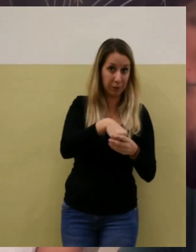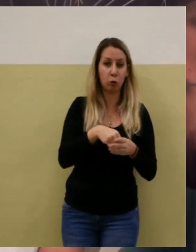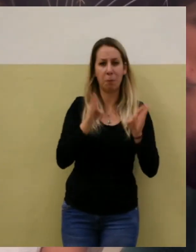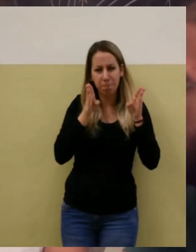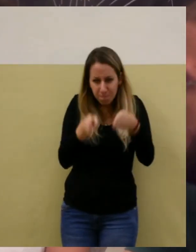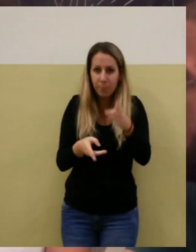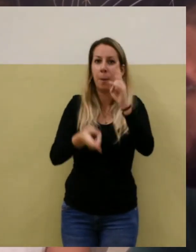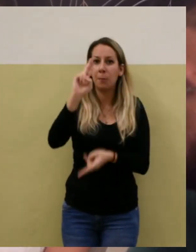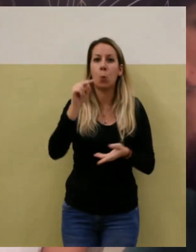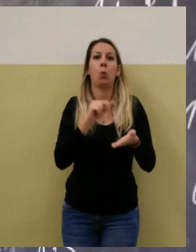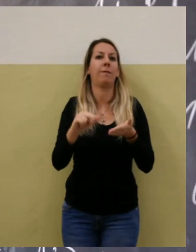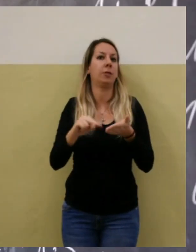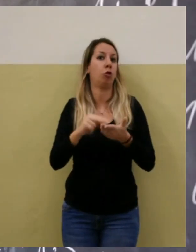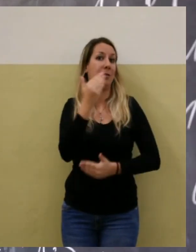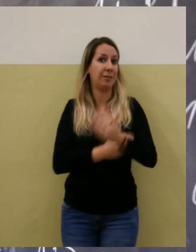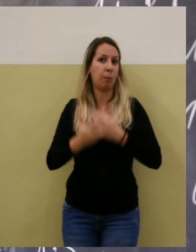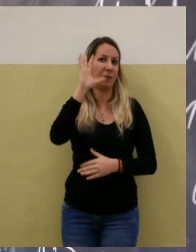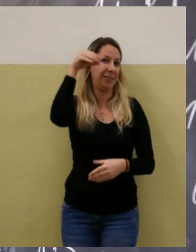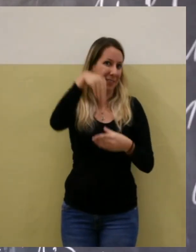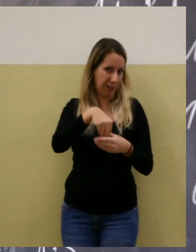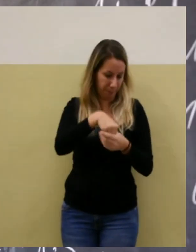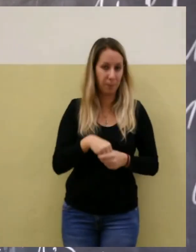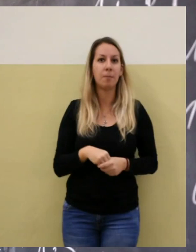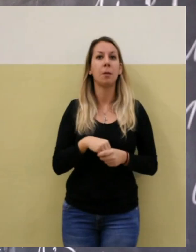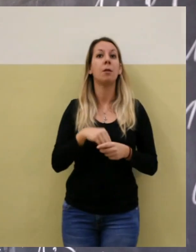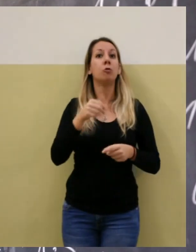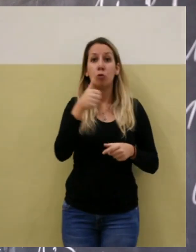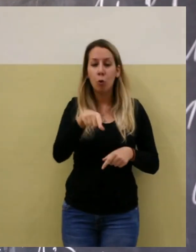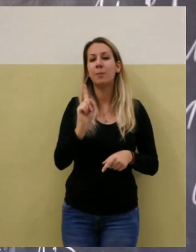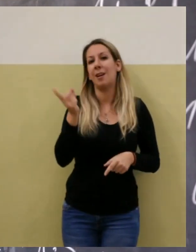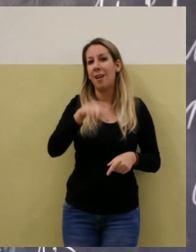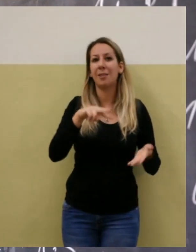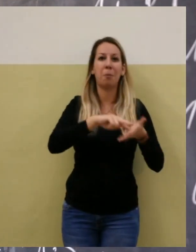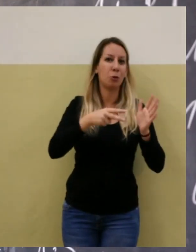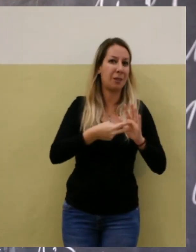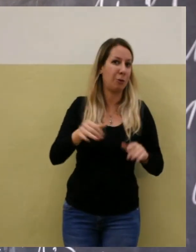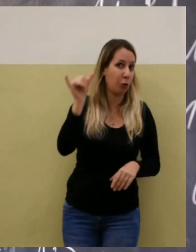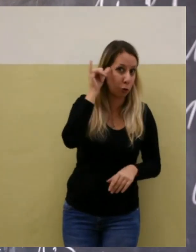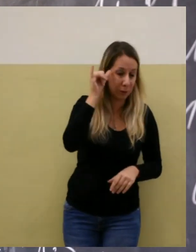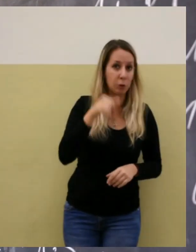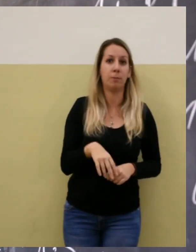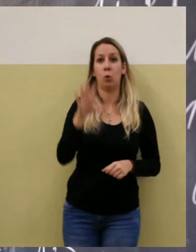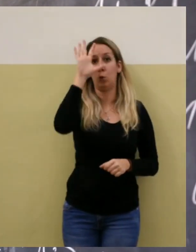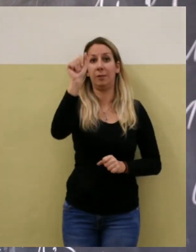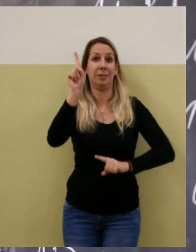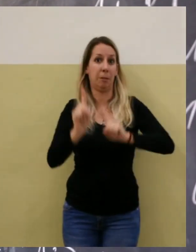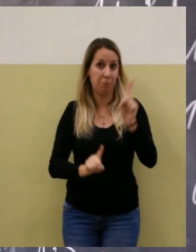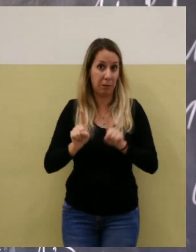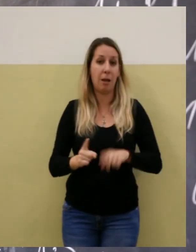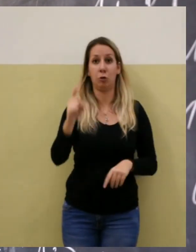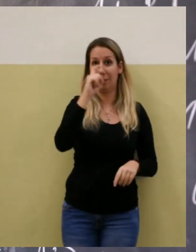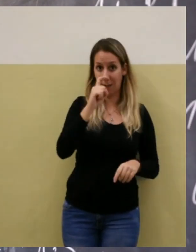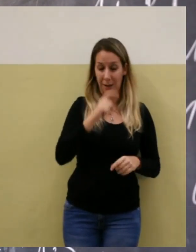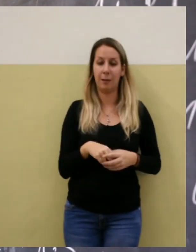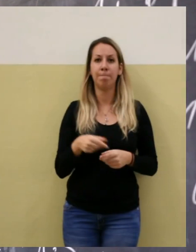anni e coinvolge un team di circa 15 persone Non solo dell'Università di Torino, in particolar modo dell'Ufficio di